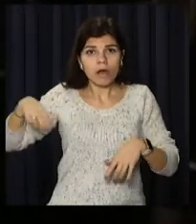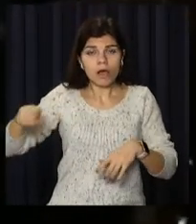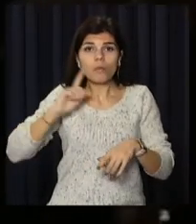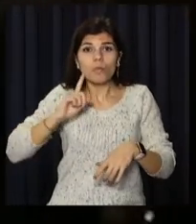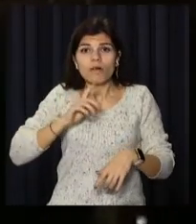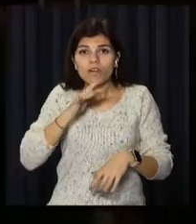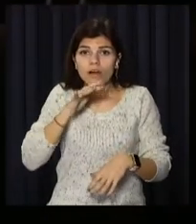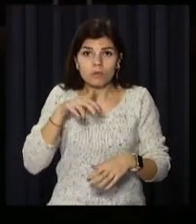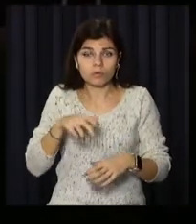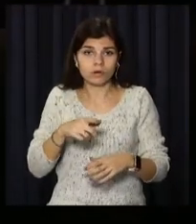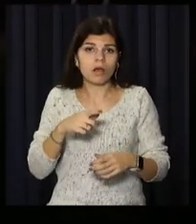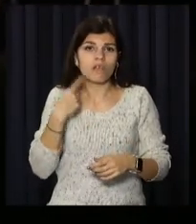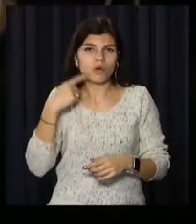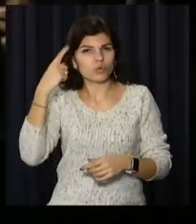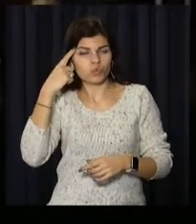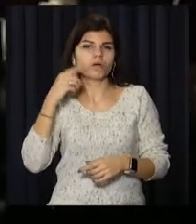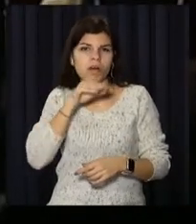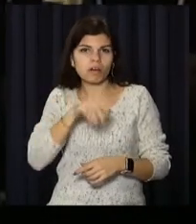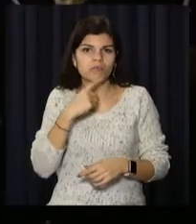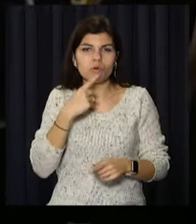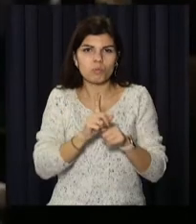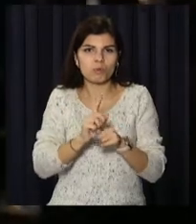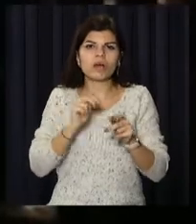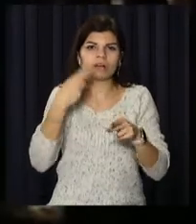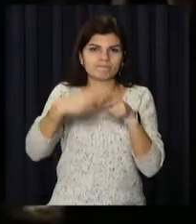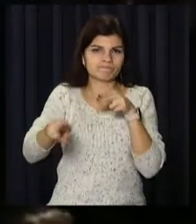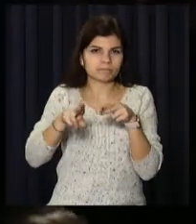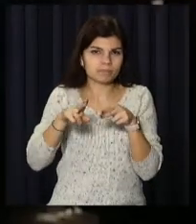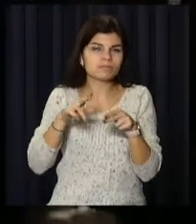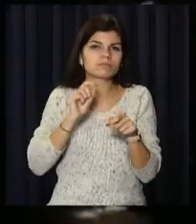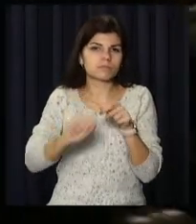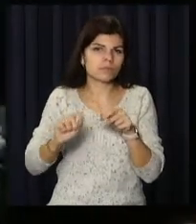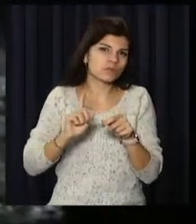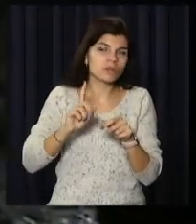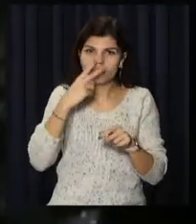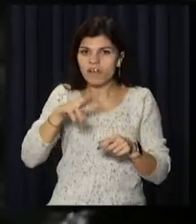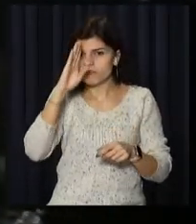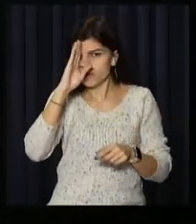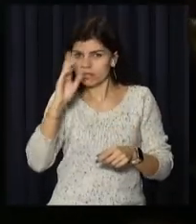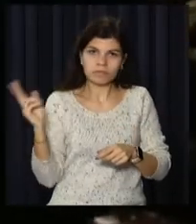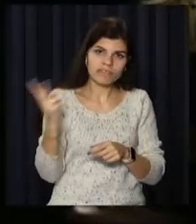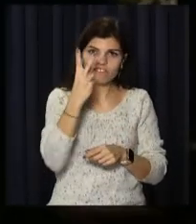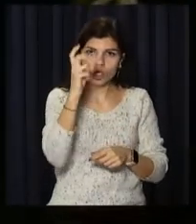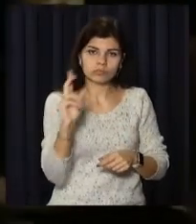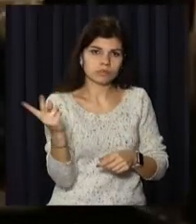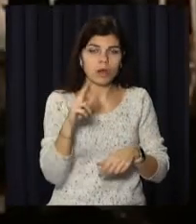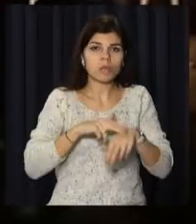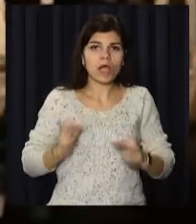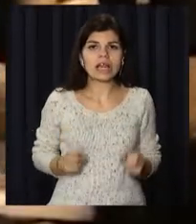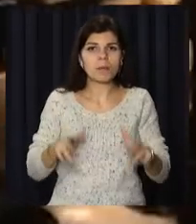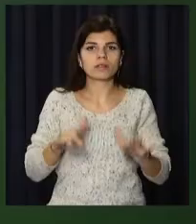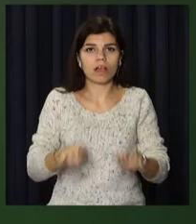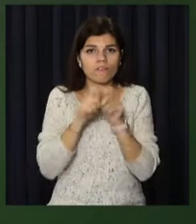Місцеві переконані – це був підпал. За декілька хвилин до займання поблизу машин бачили двох чоловіків. Поліція відкрила кримінальне